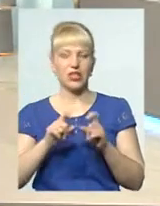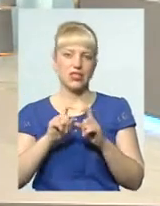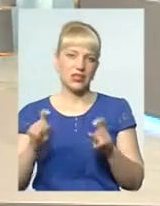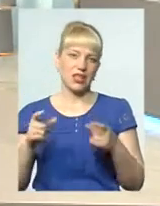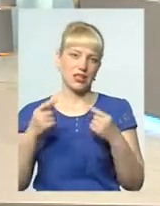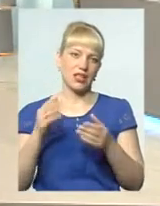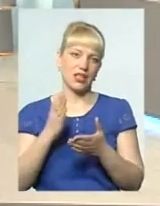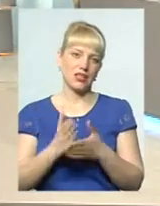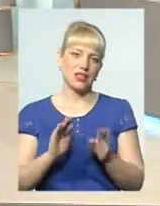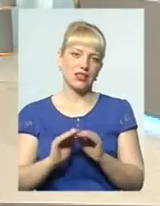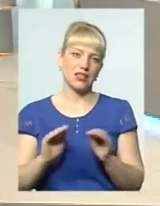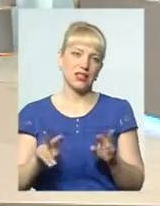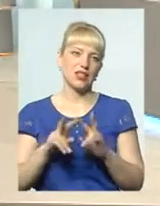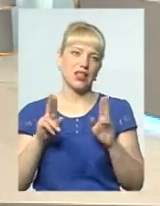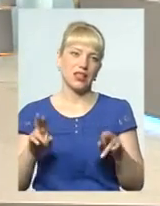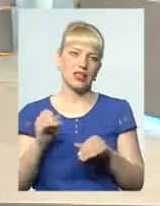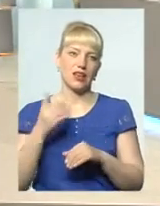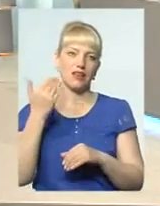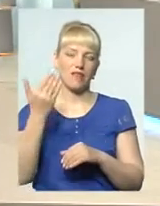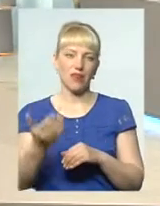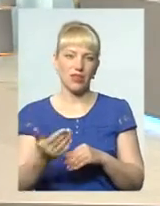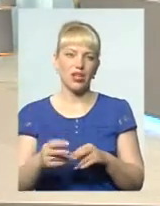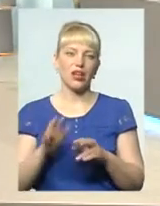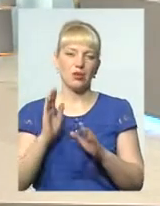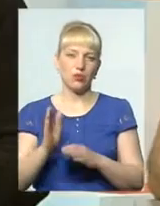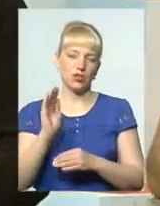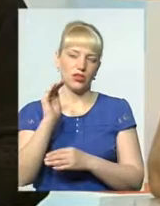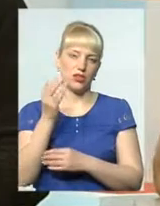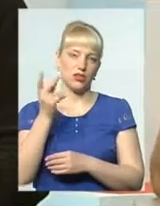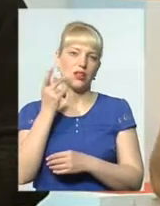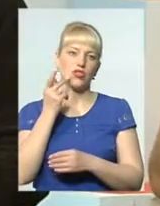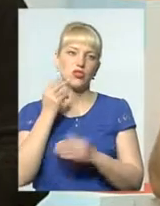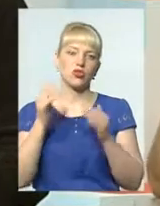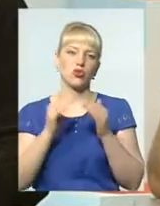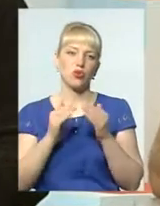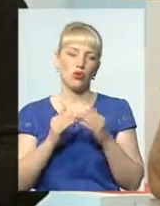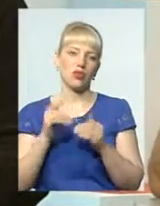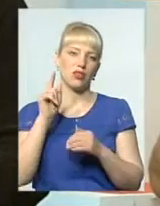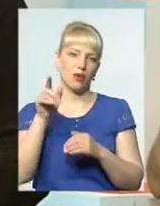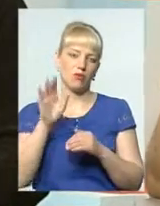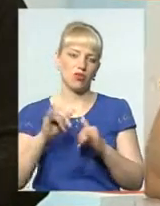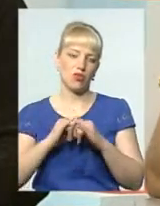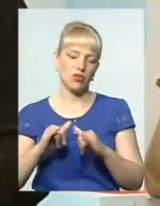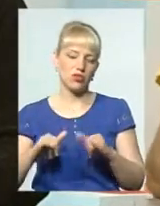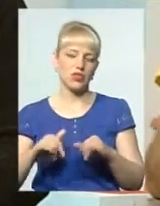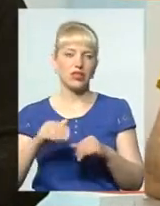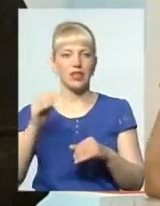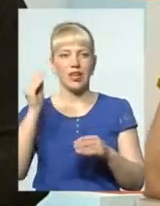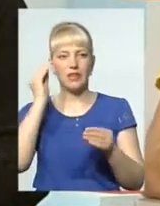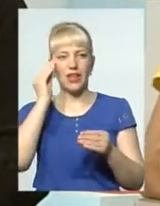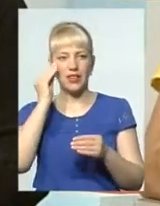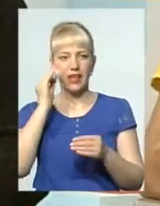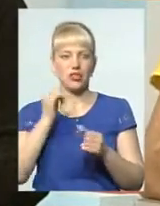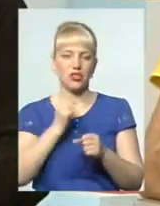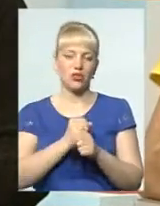діти, такі ж, як ваші, і буде дитина завжди вдома. І там можна розвинити вже ці таланти і розвиток всебічні зробити